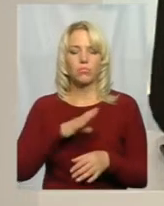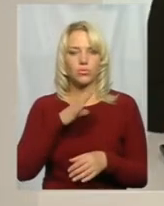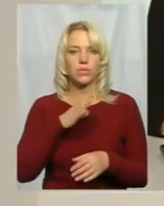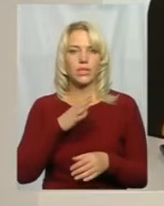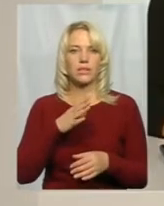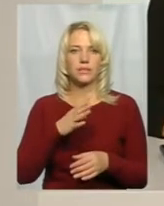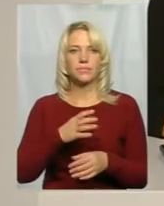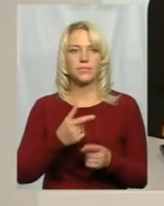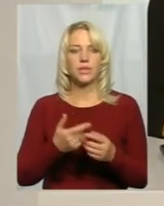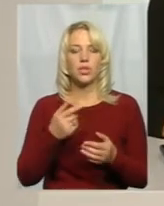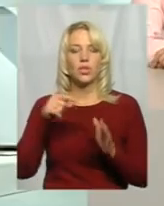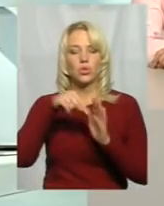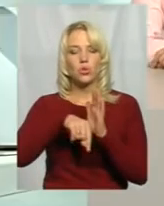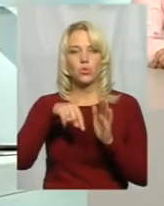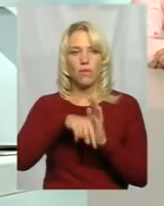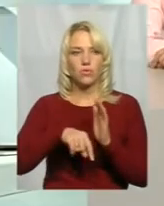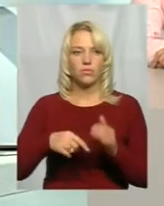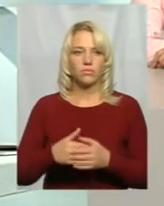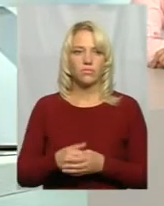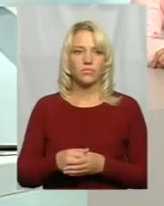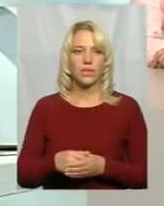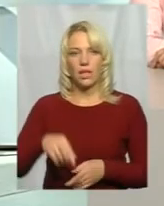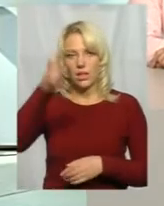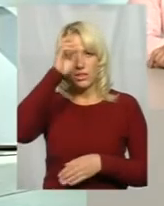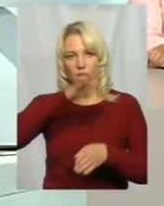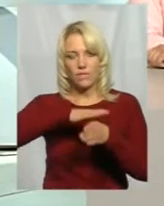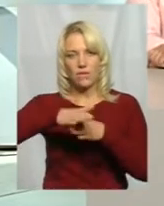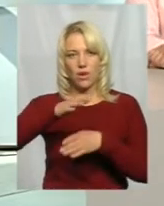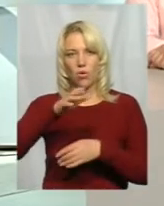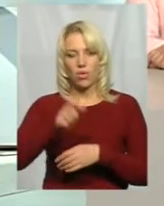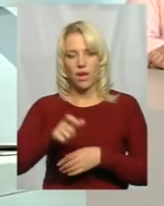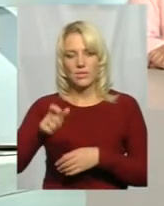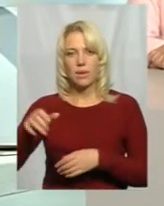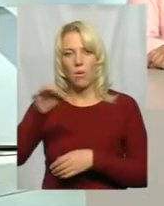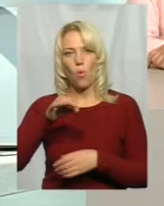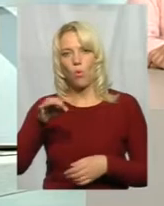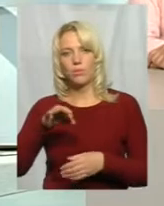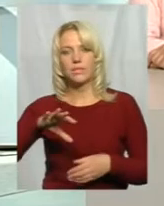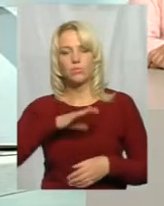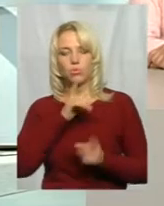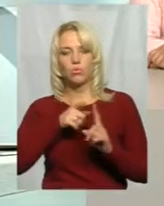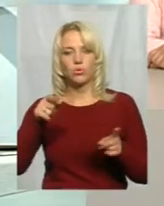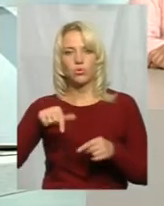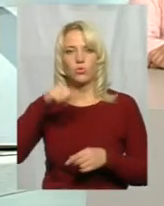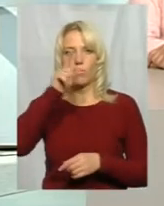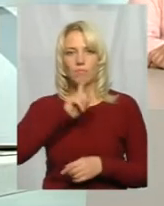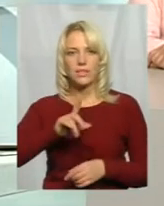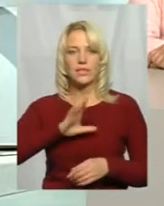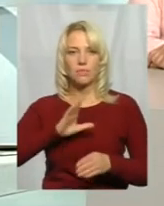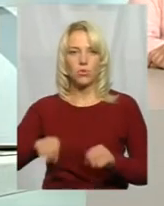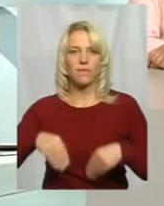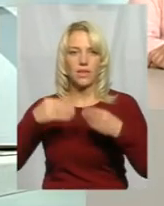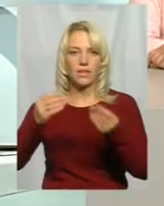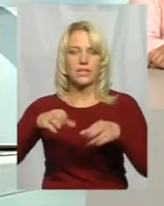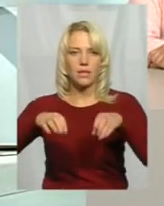Ну, стосовно державними виконавцями області було протягом цього місяця винесені